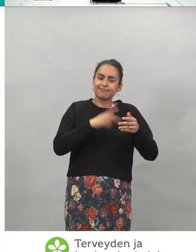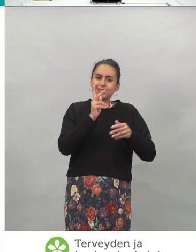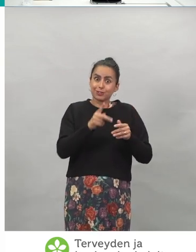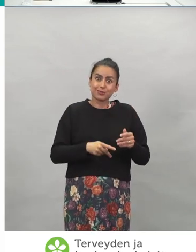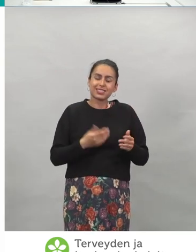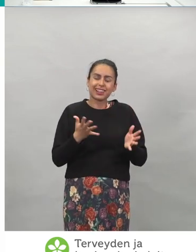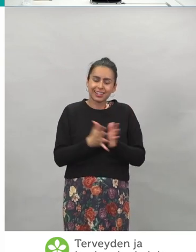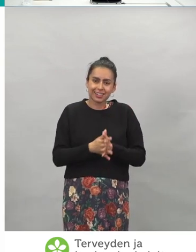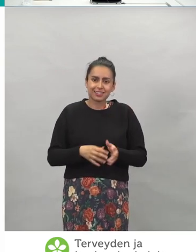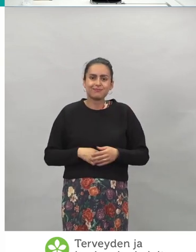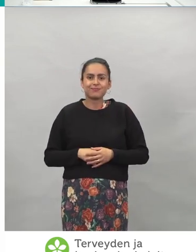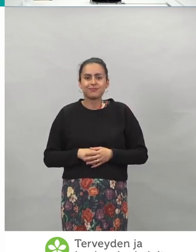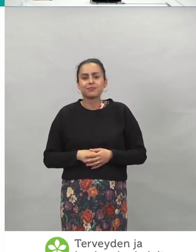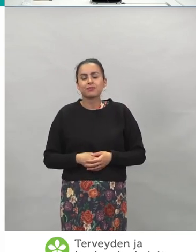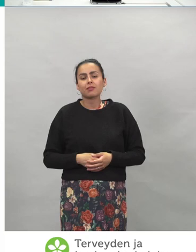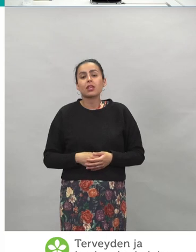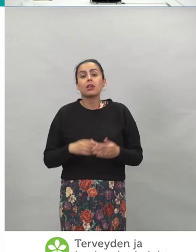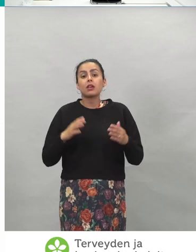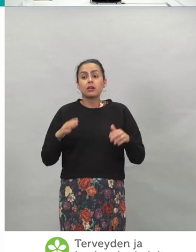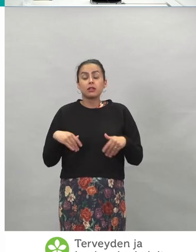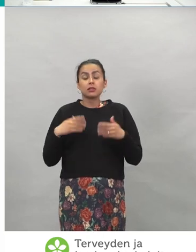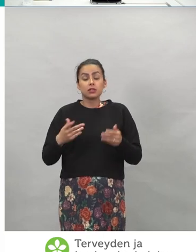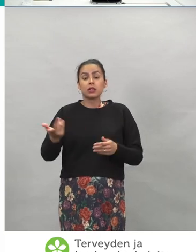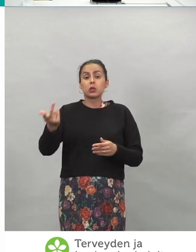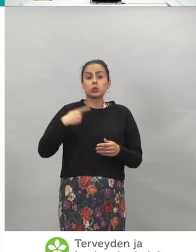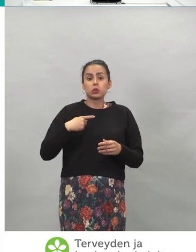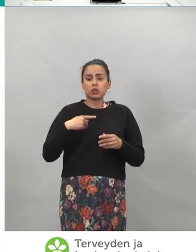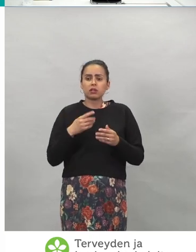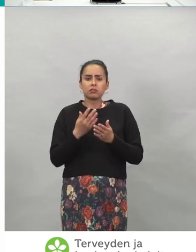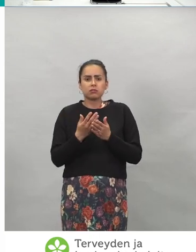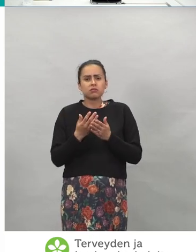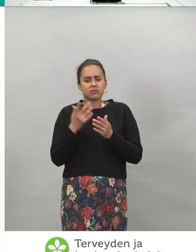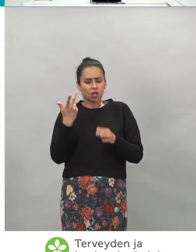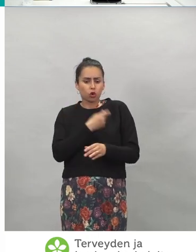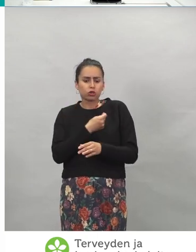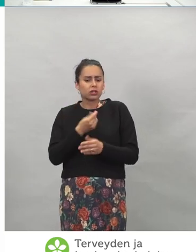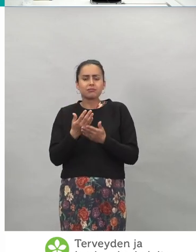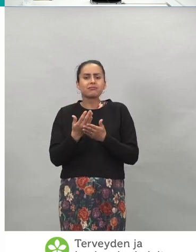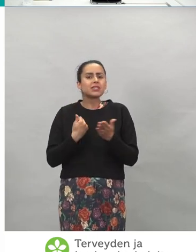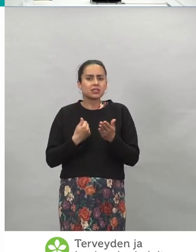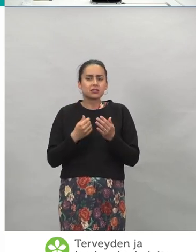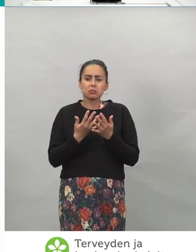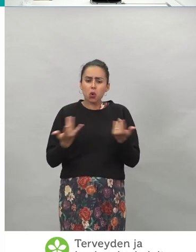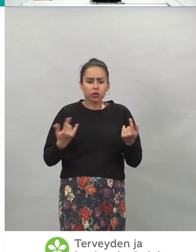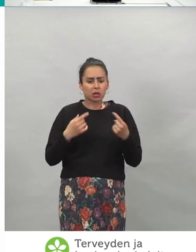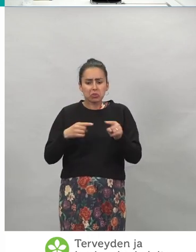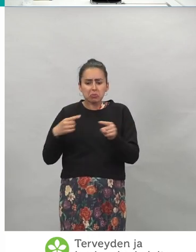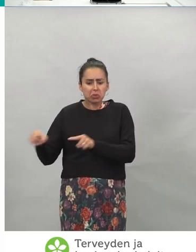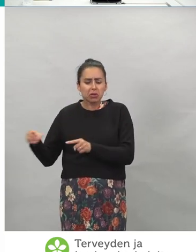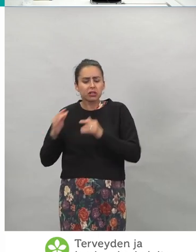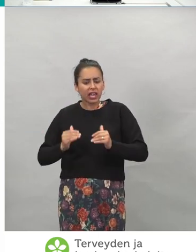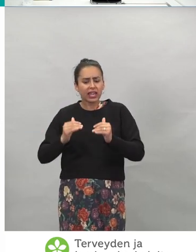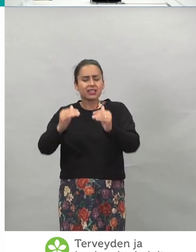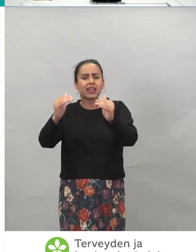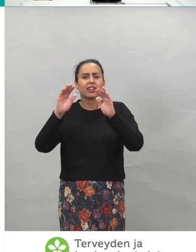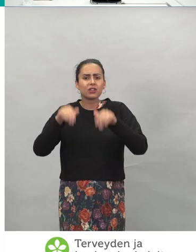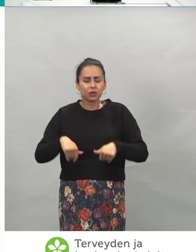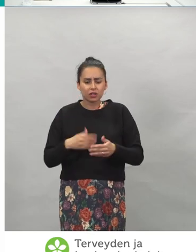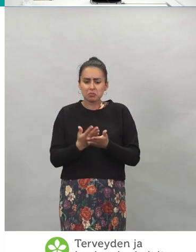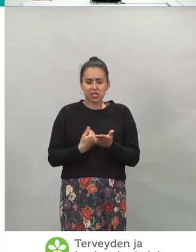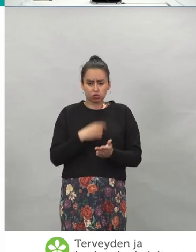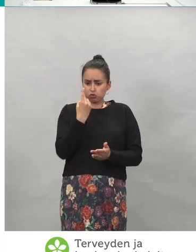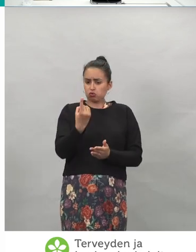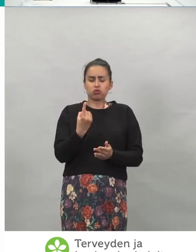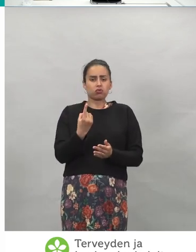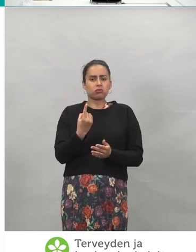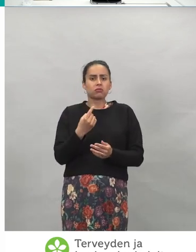Sitten oli kysymys siitä, että miksi rokotteita on kehitetty useita erilaisia samaan virukseen, että miksi yksi ja sama rokote